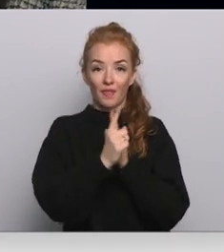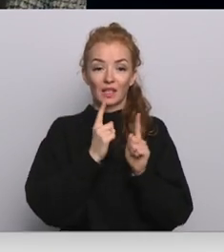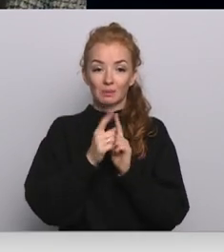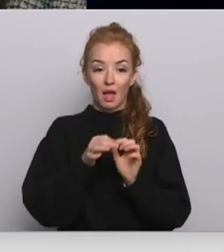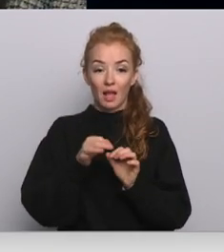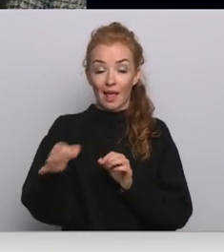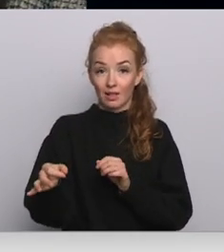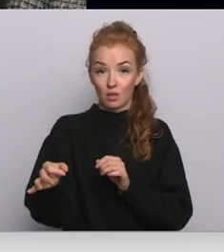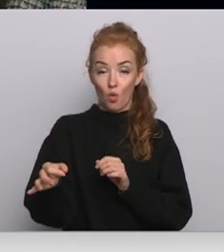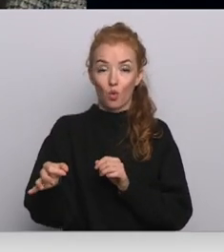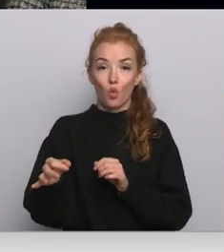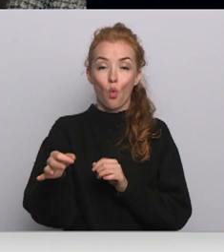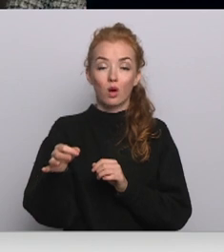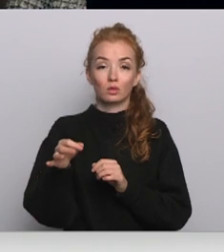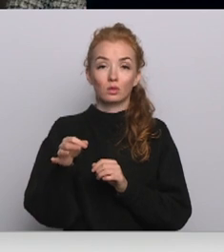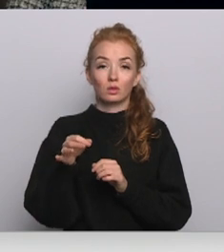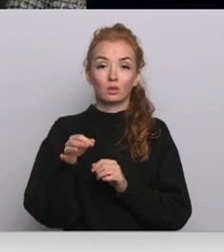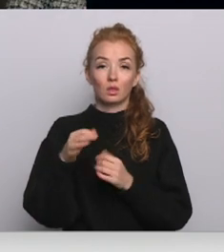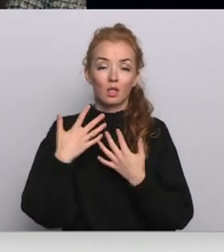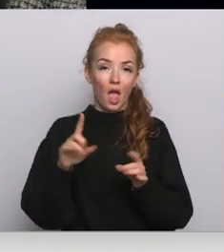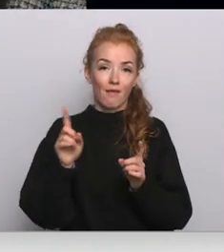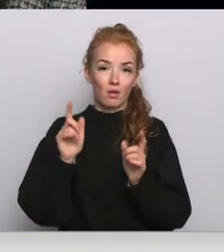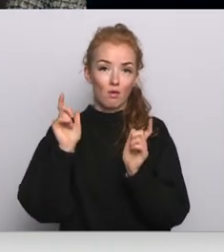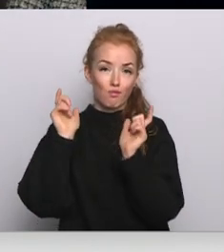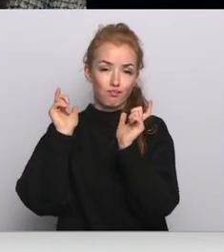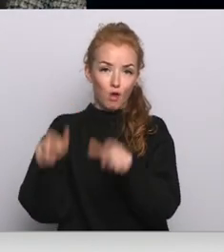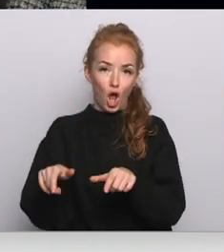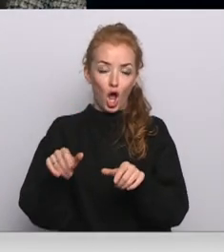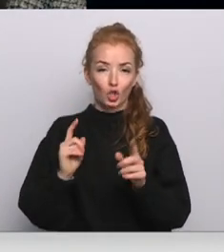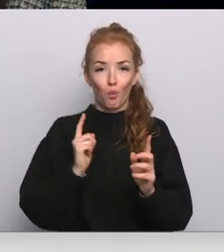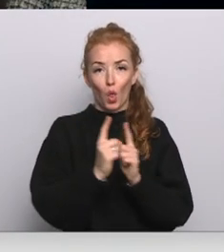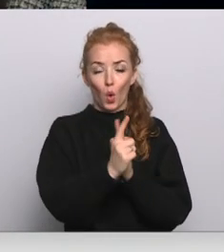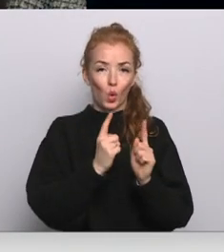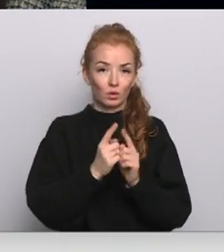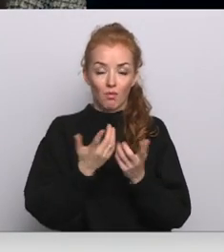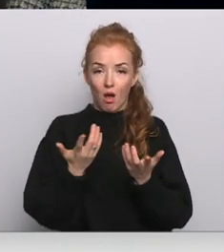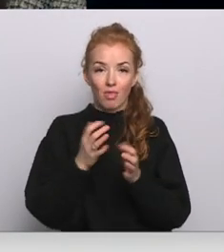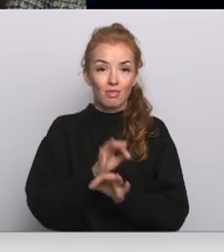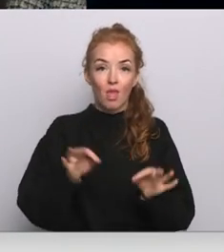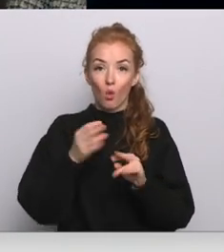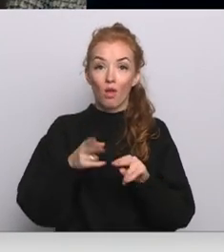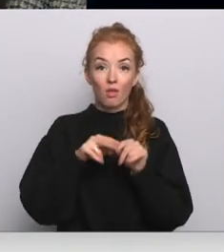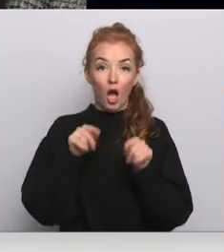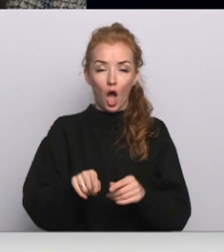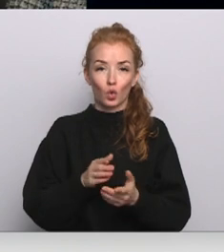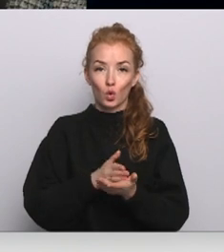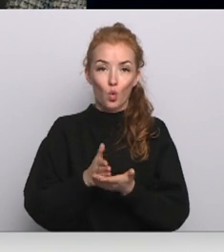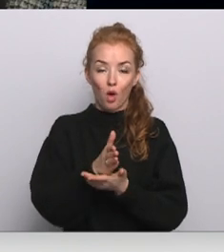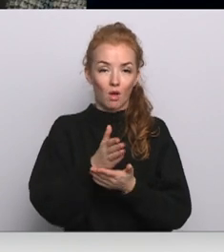aizgājusi pašplūsmā. Nu, neko tādu nozare nav